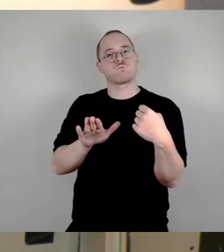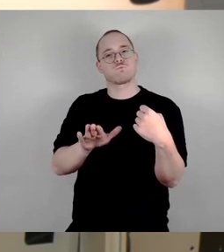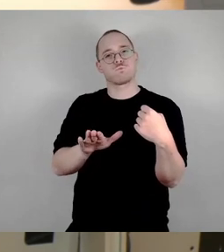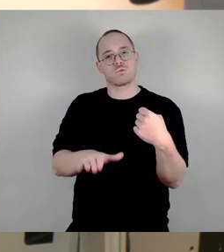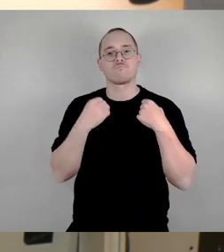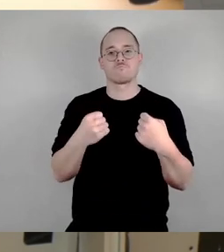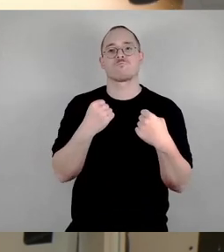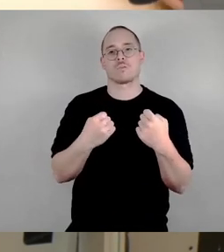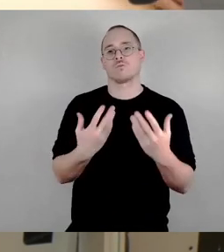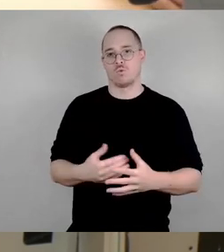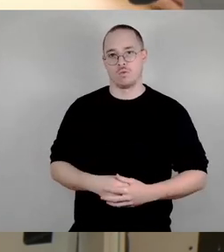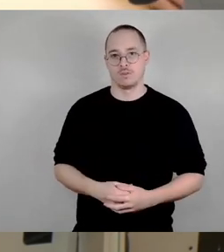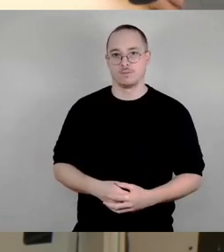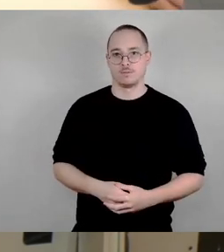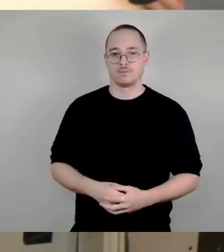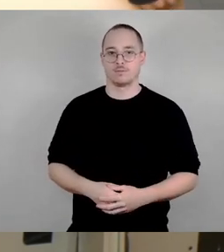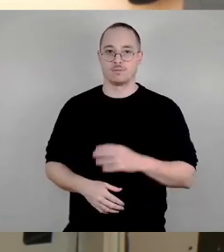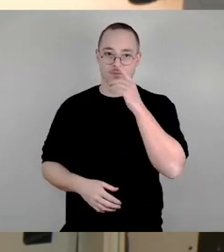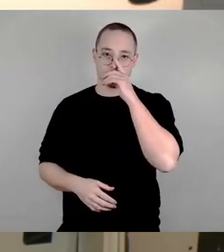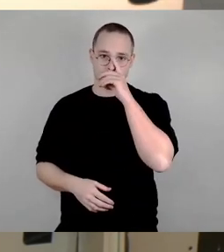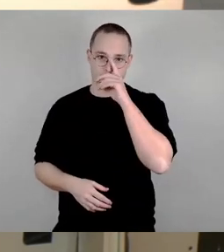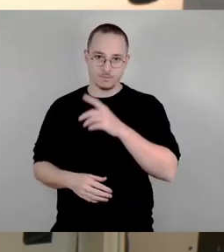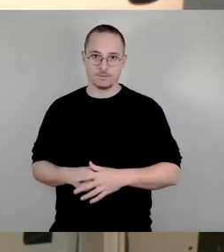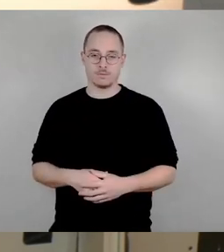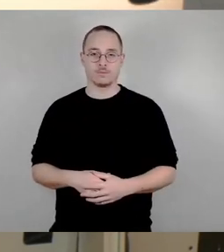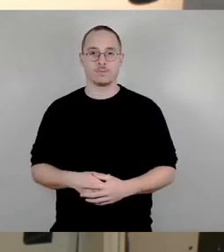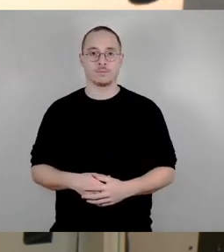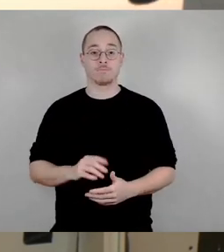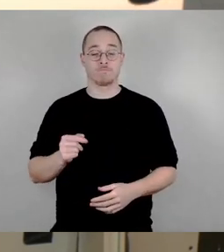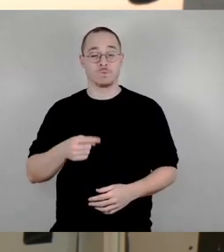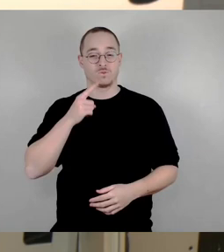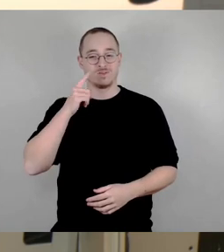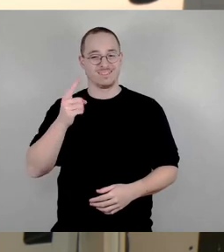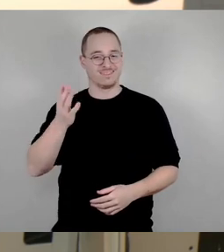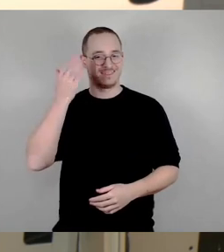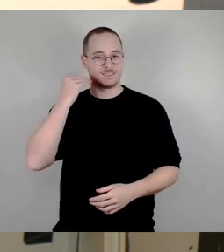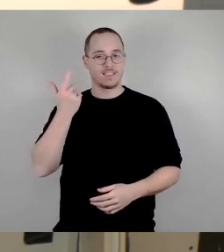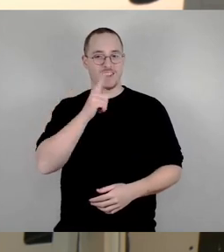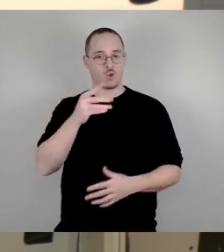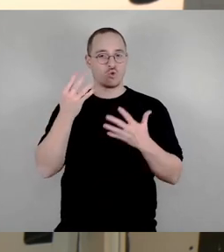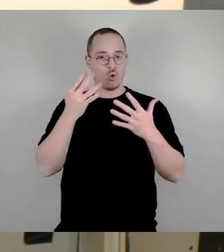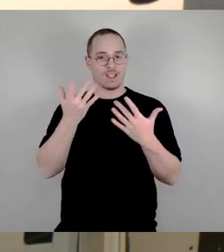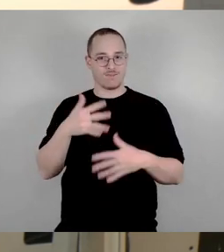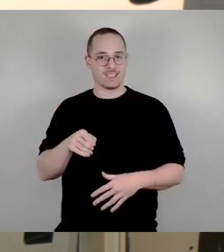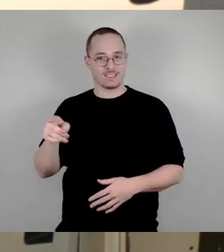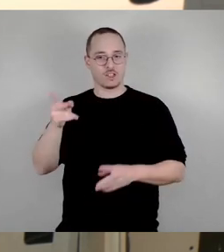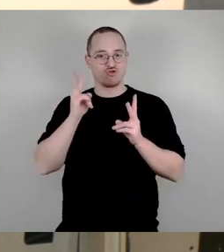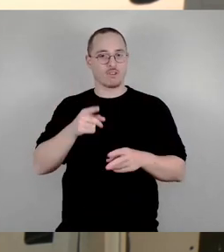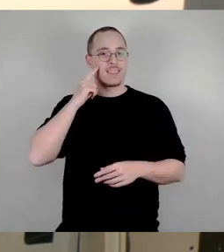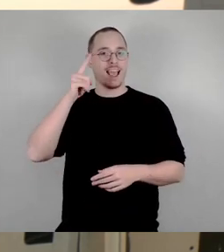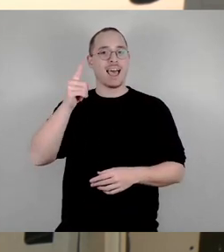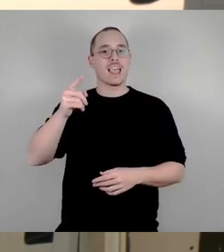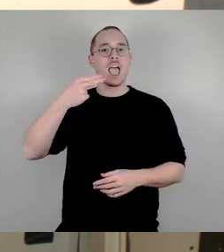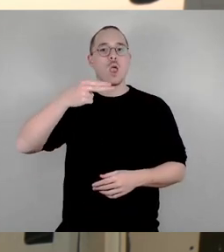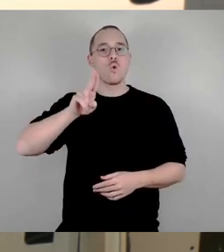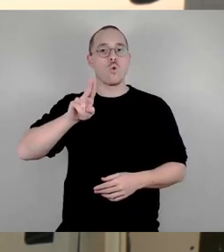Herr Motschiedler im Sachsenfernsehen eine Idee aus dem Jahr 2009 von Stadtrat Hübner, CDU, wen wundert's, wieder